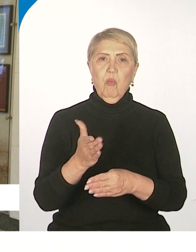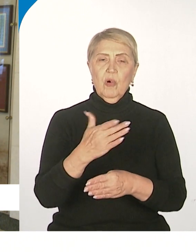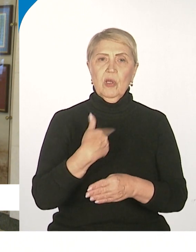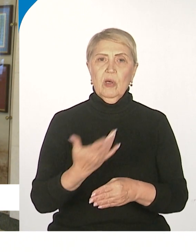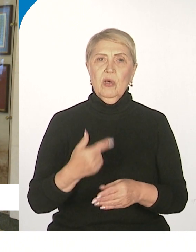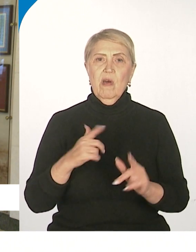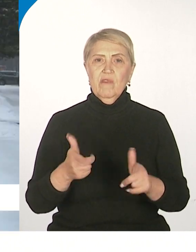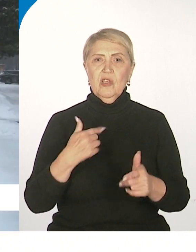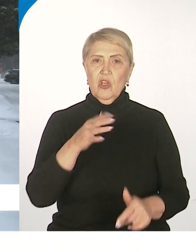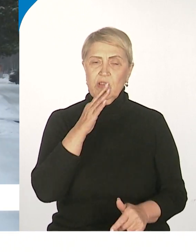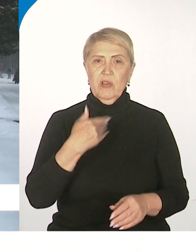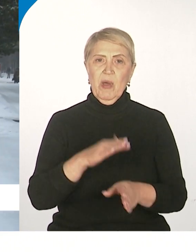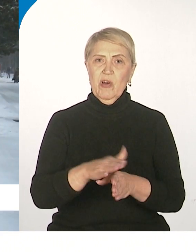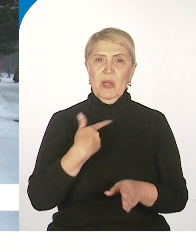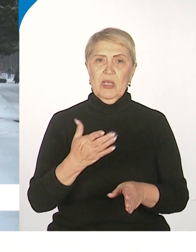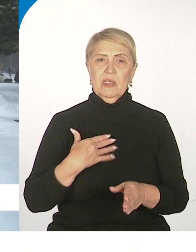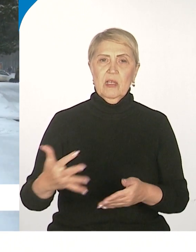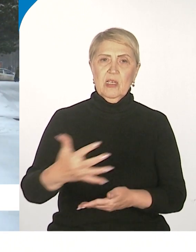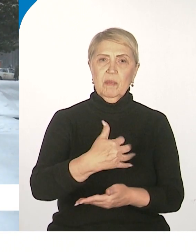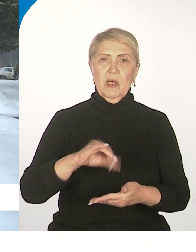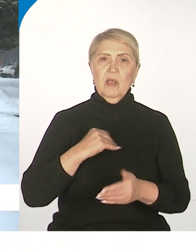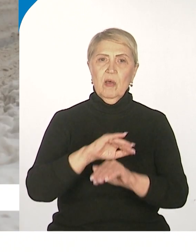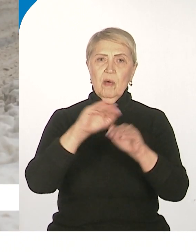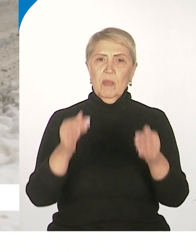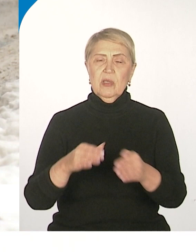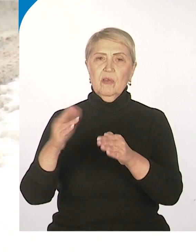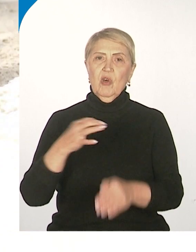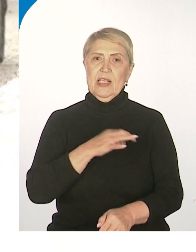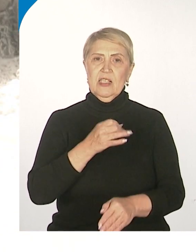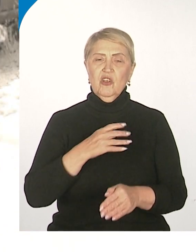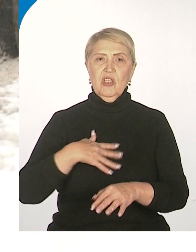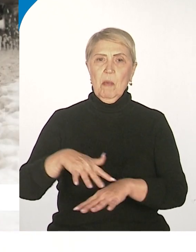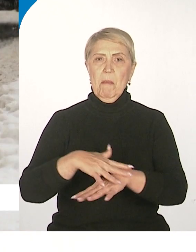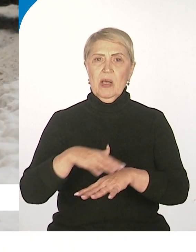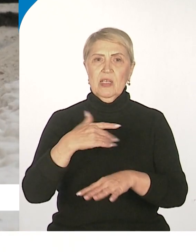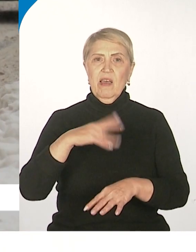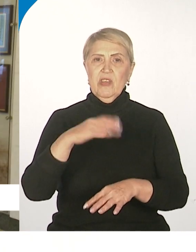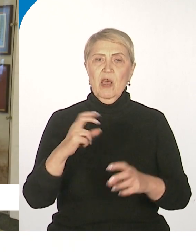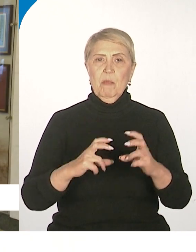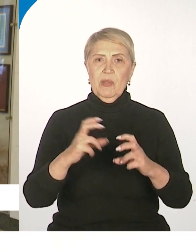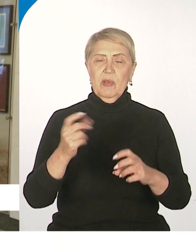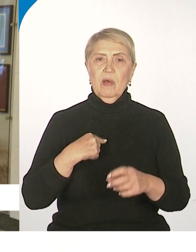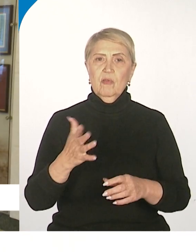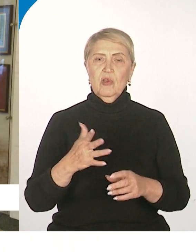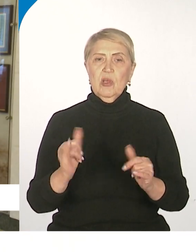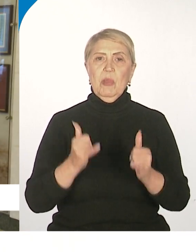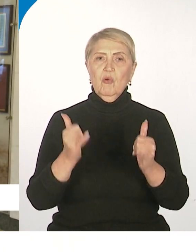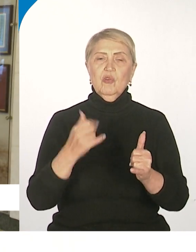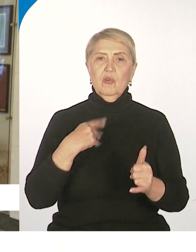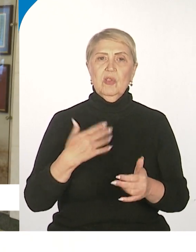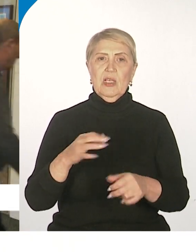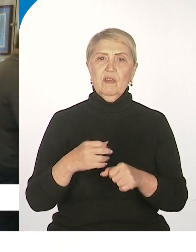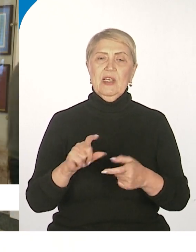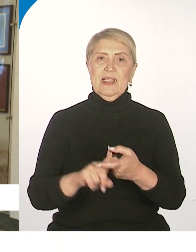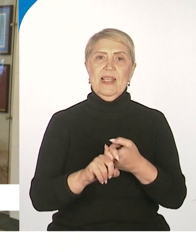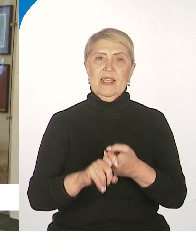дороги. В настоящее время выполняется сгребание и сметание снежных масс с проезжей части дороги. Все предприятия, отрасли благоустройства задействованы в выполнении работ,